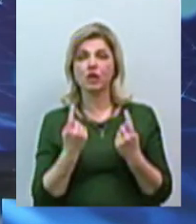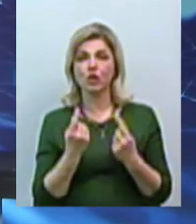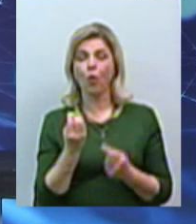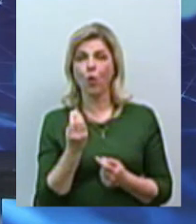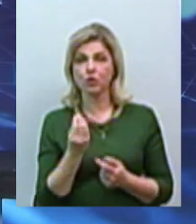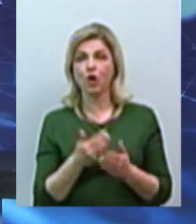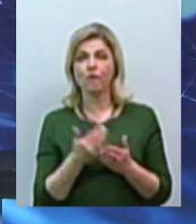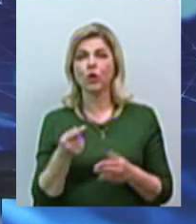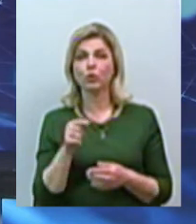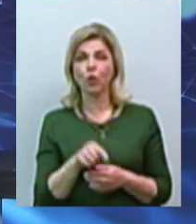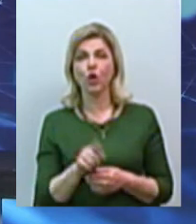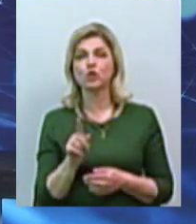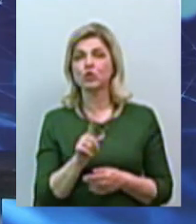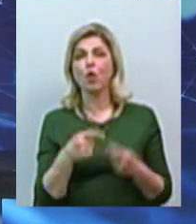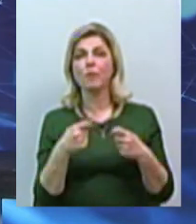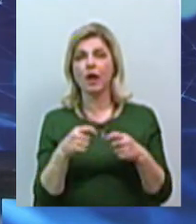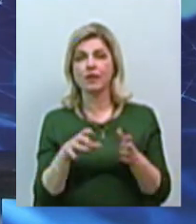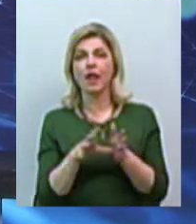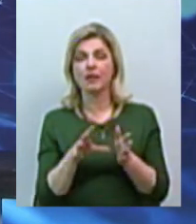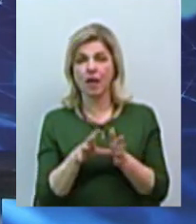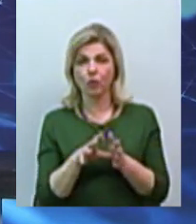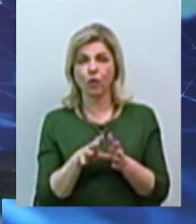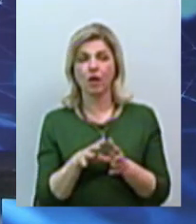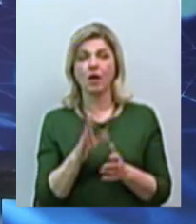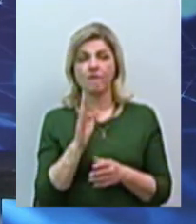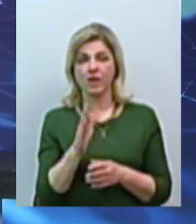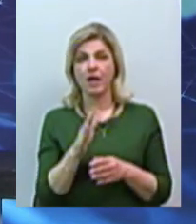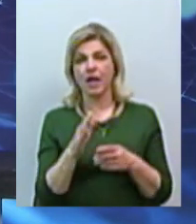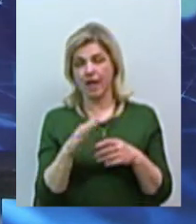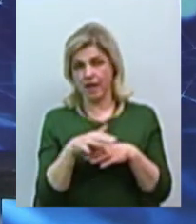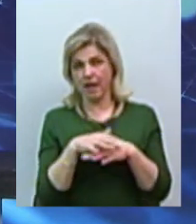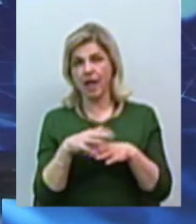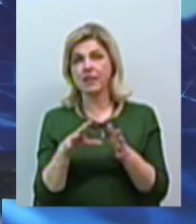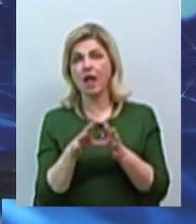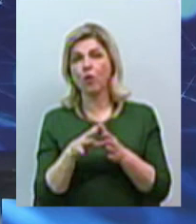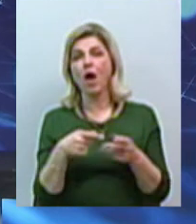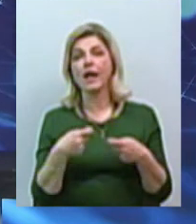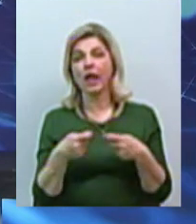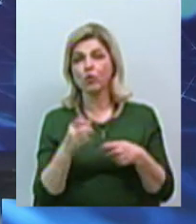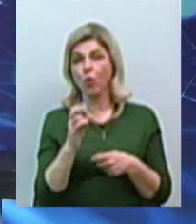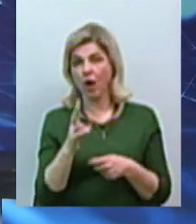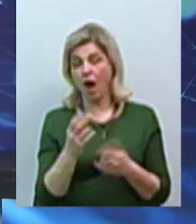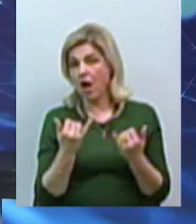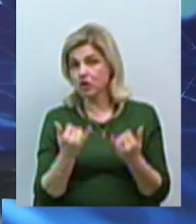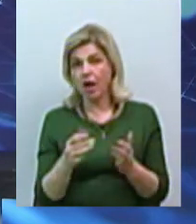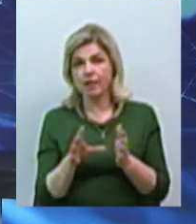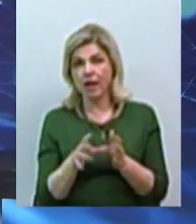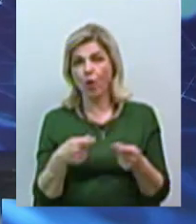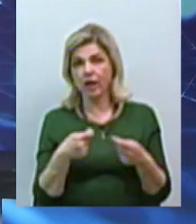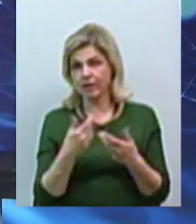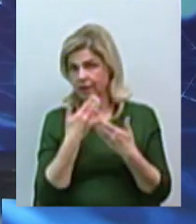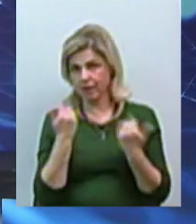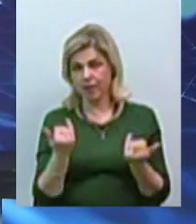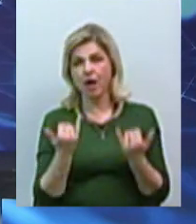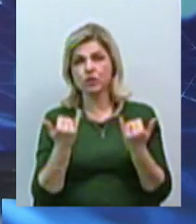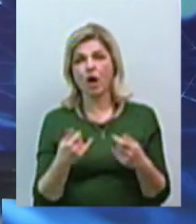від того, що продавали електричну енергію в ринок. Енергоринка зараз немає. Зараз продажа